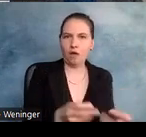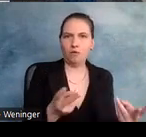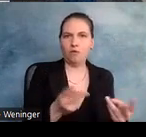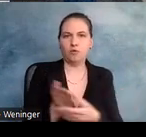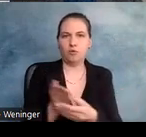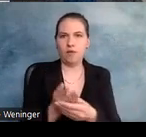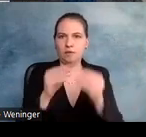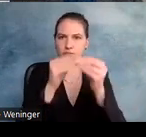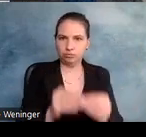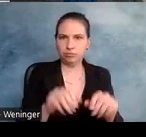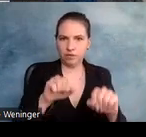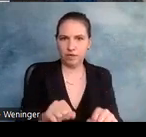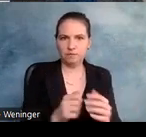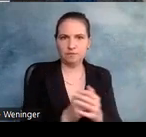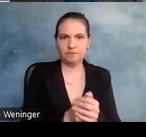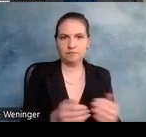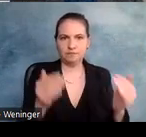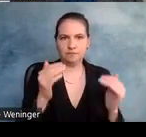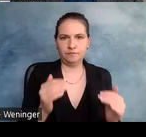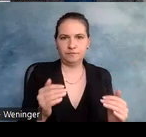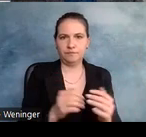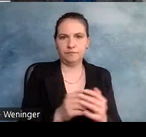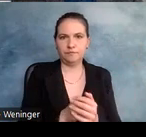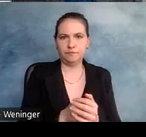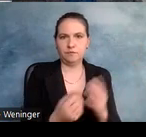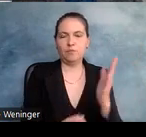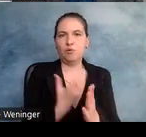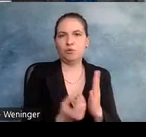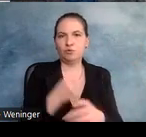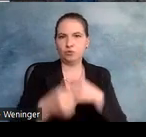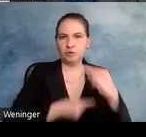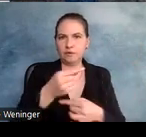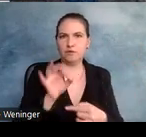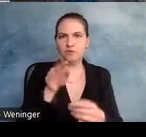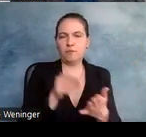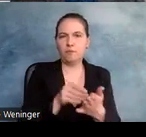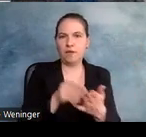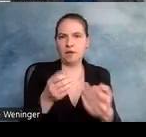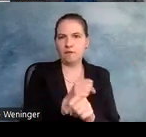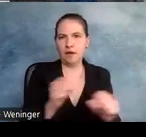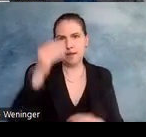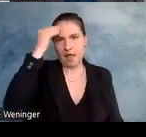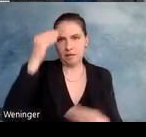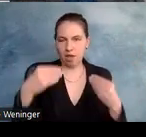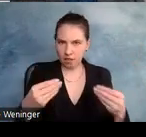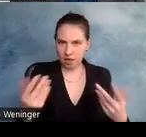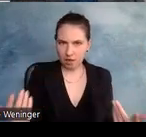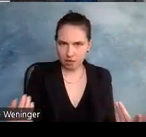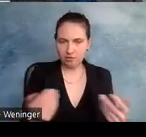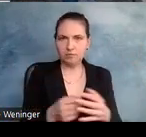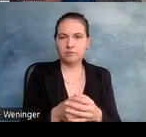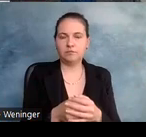erstellen. Und dann gibt es Produktionsprozess für barrierefreie Lernmaterialien. Das ist